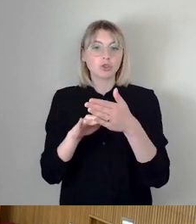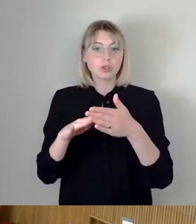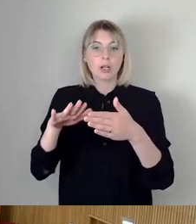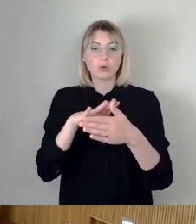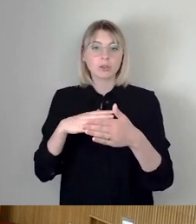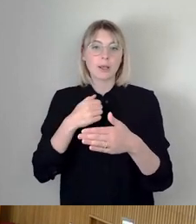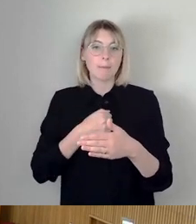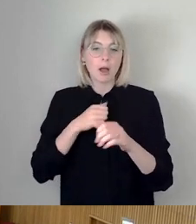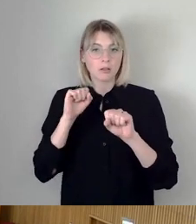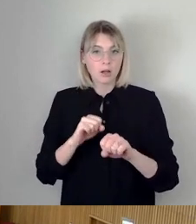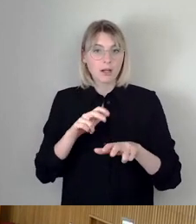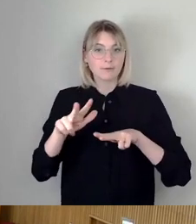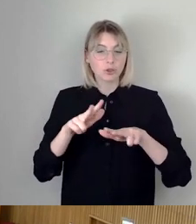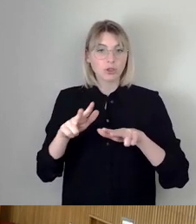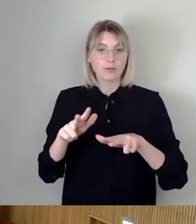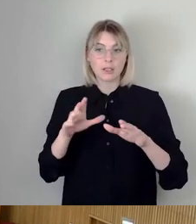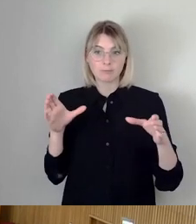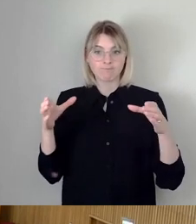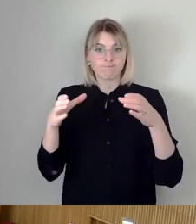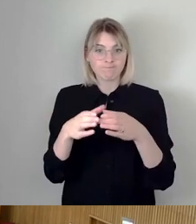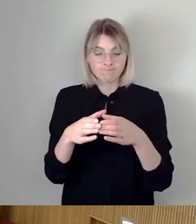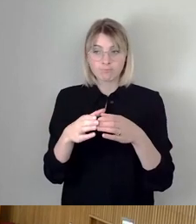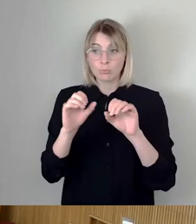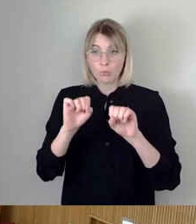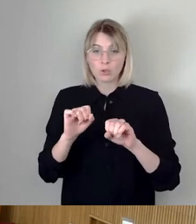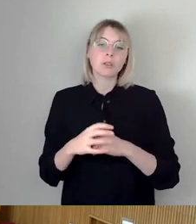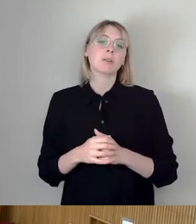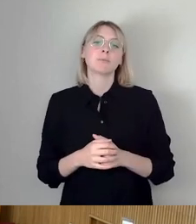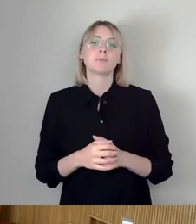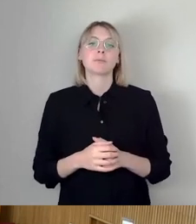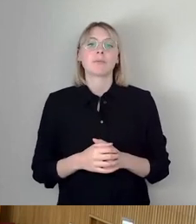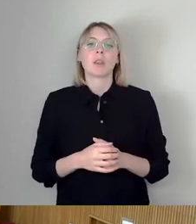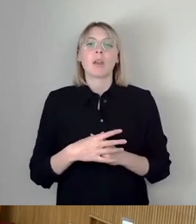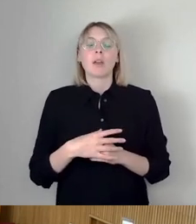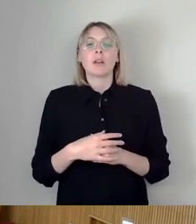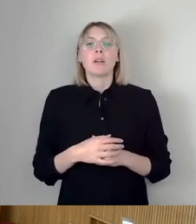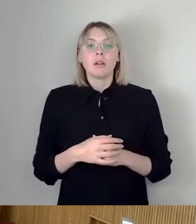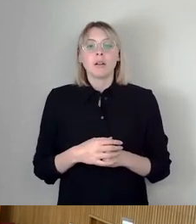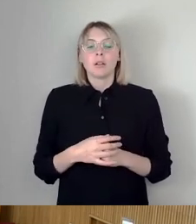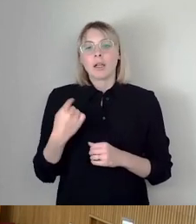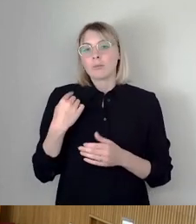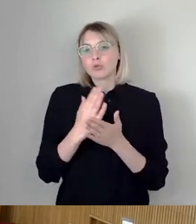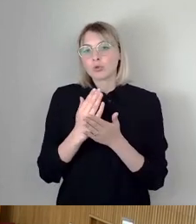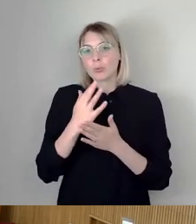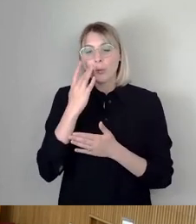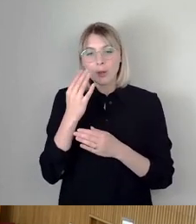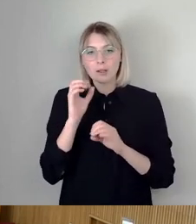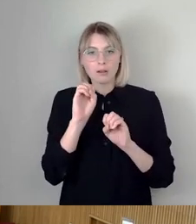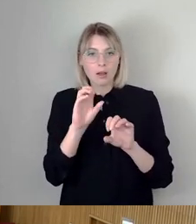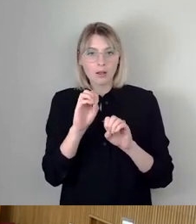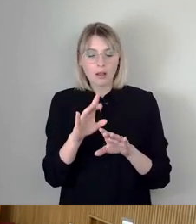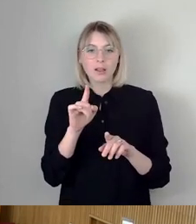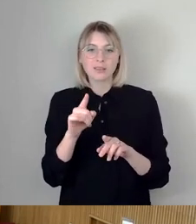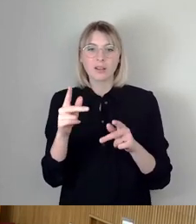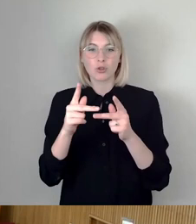betreiben kann? Das hatte ich gerade versucht, nochmal deutlich zu machen, dass das in diesen Nachnutzungskonzepten eine Rolle spielen wird, wo also